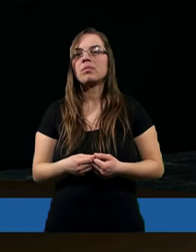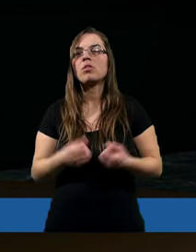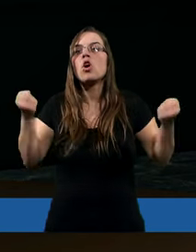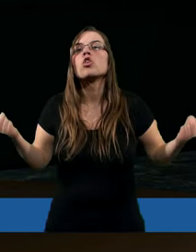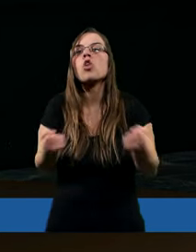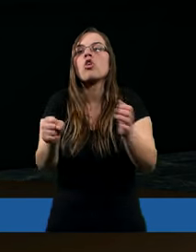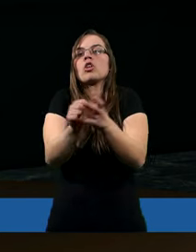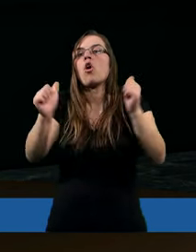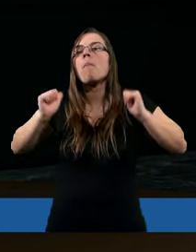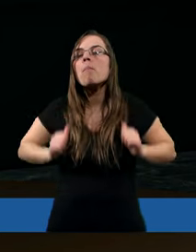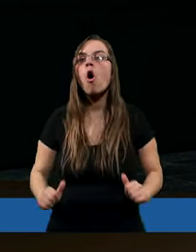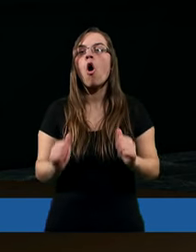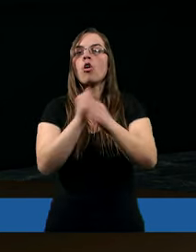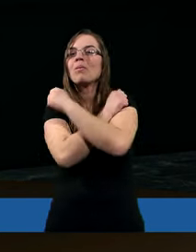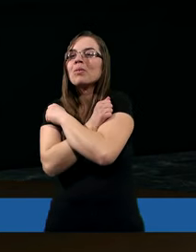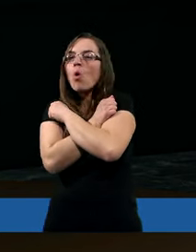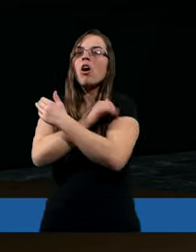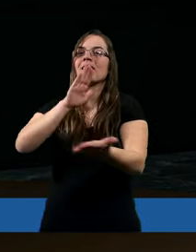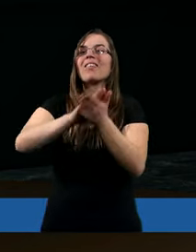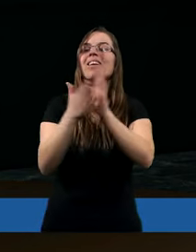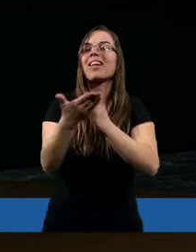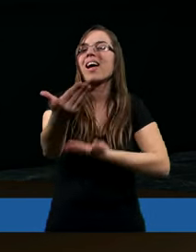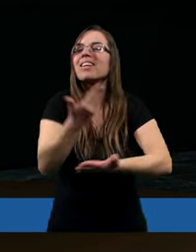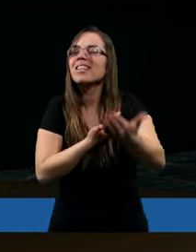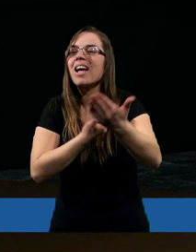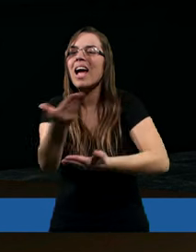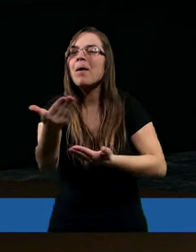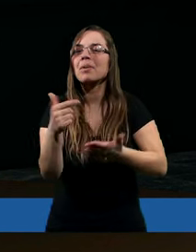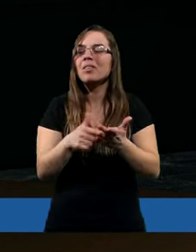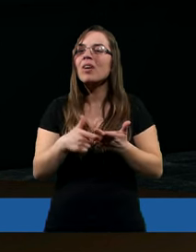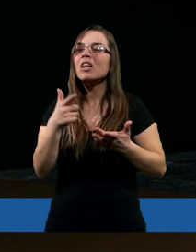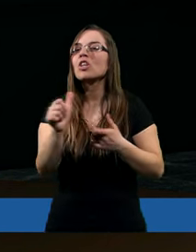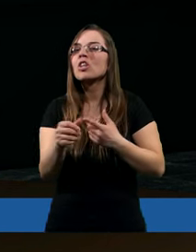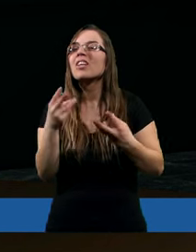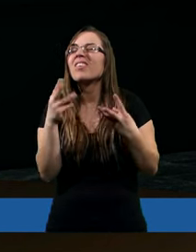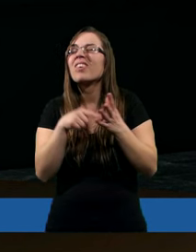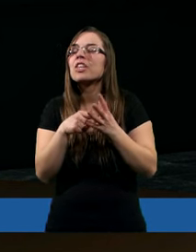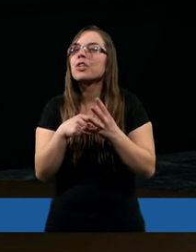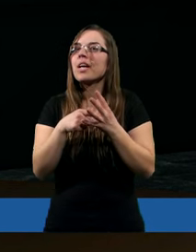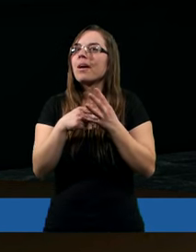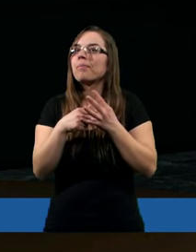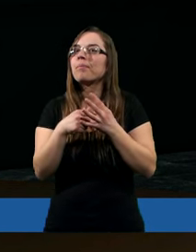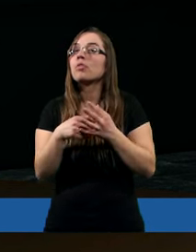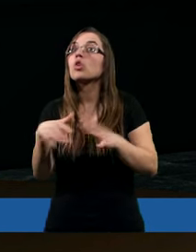Dążcie do pokoju, do miłości wzajemnej. I to jest, to jest właśnie Duch Święty